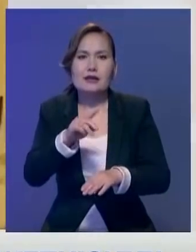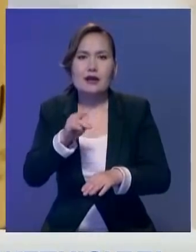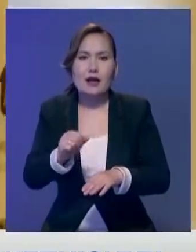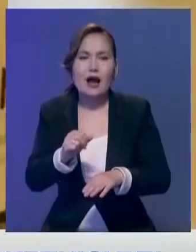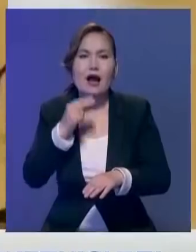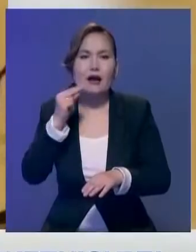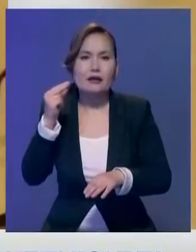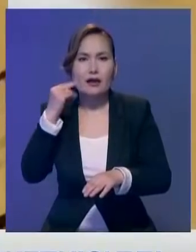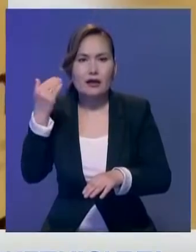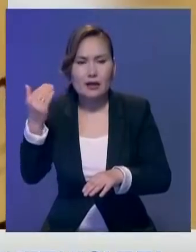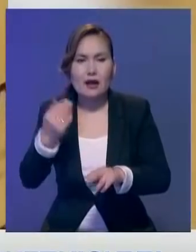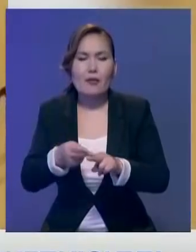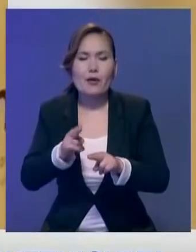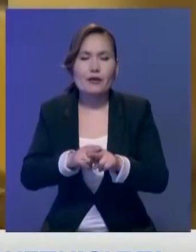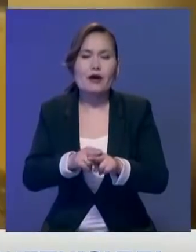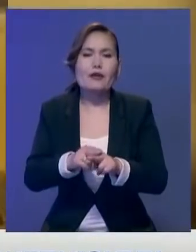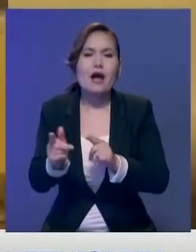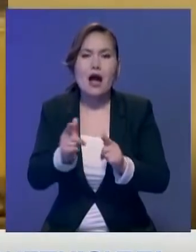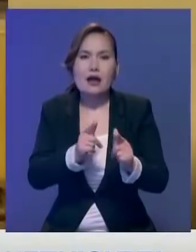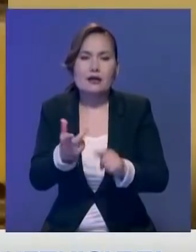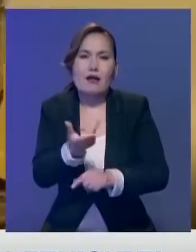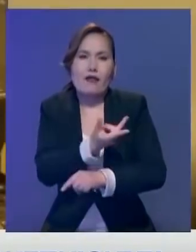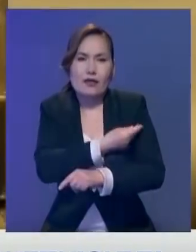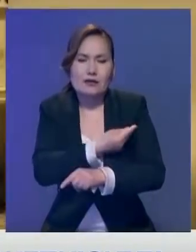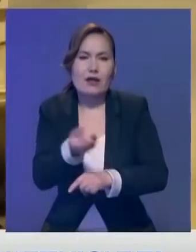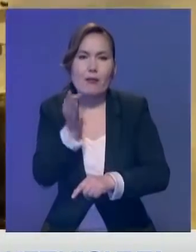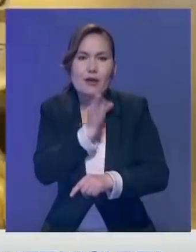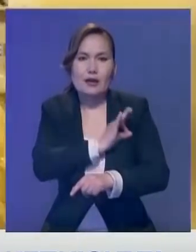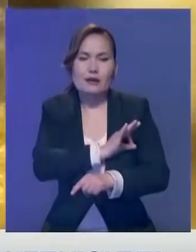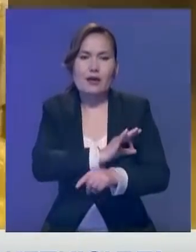Қытайлық әріптестермен бірігі бәзірлеген вакцинаны пайдыланып жатыр.